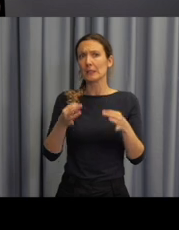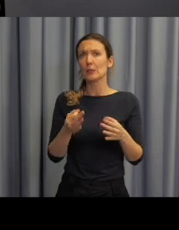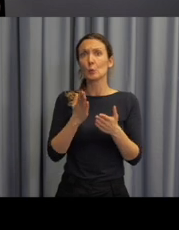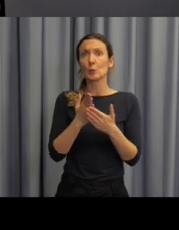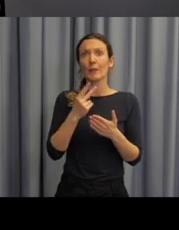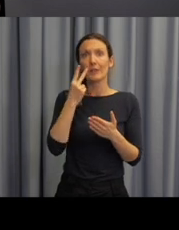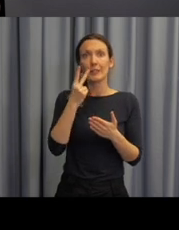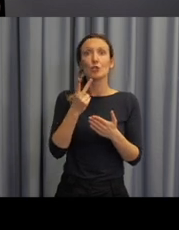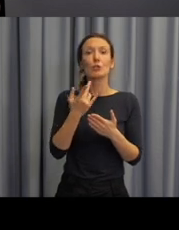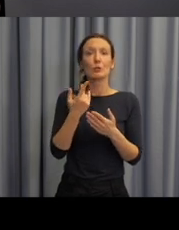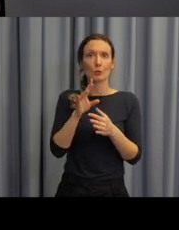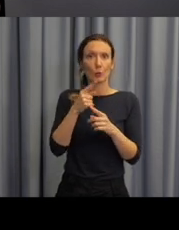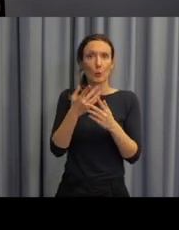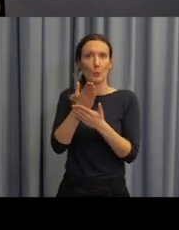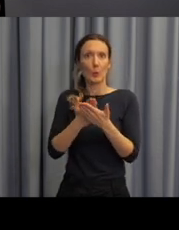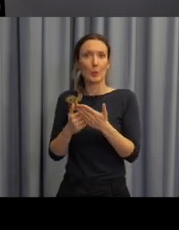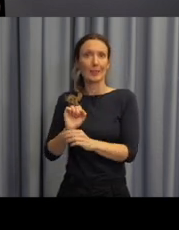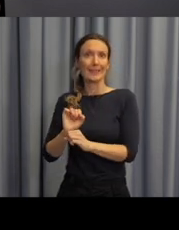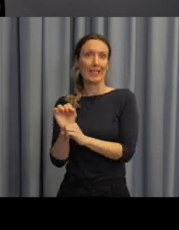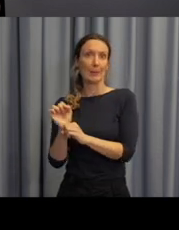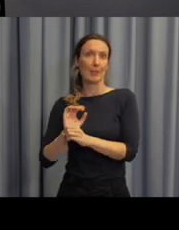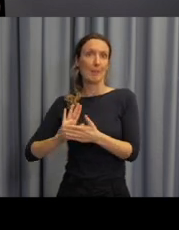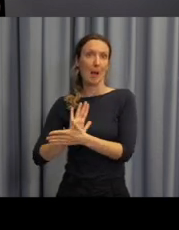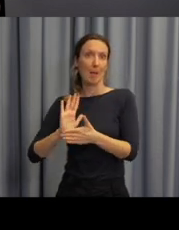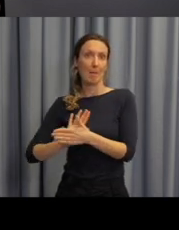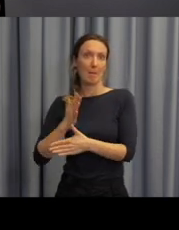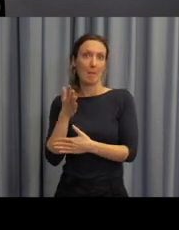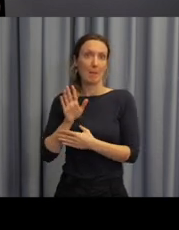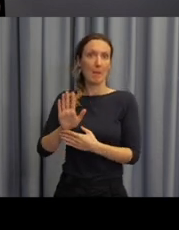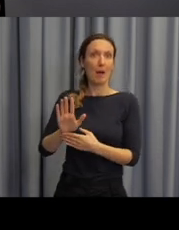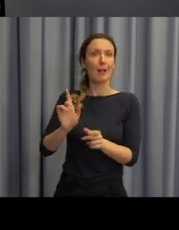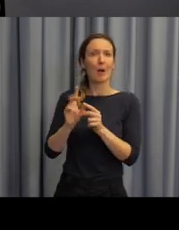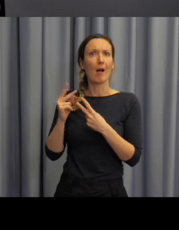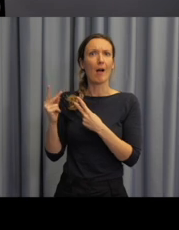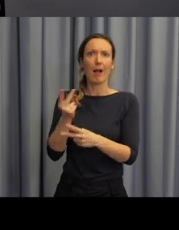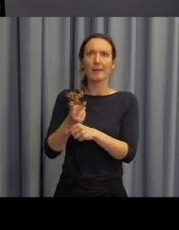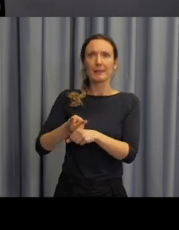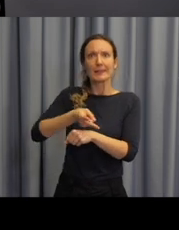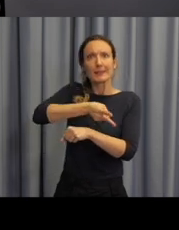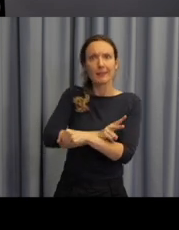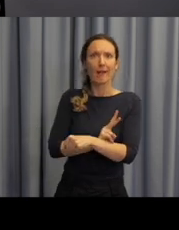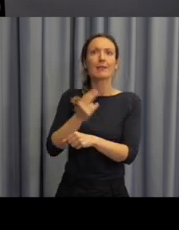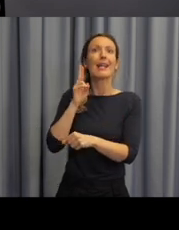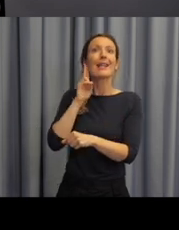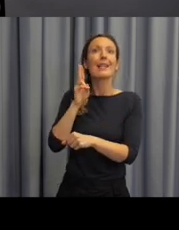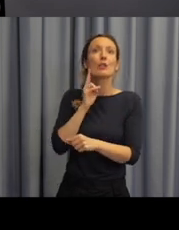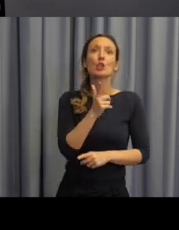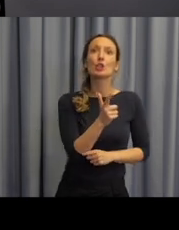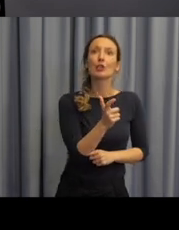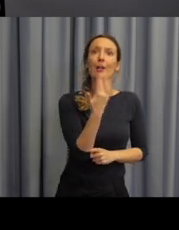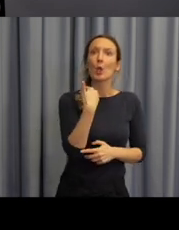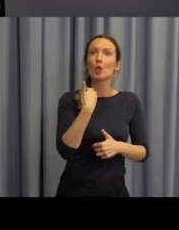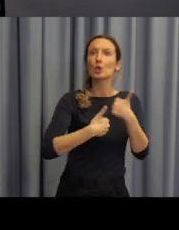Vidíte, že pomalu přicházíme i do země PISu, protože tam pracuje se mapami a hledají se tam země, kde ti neslyšící